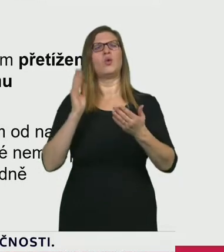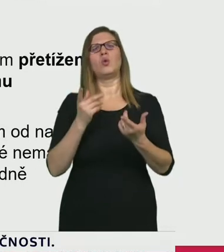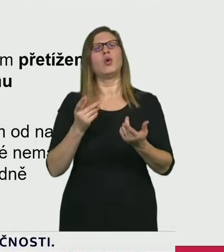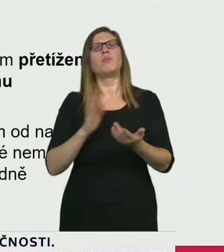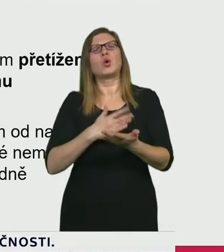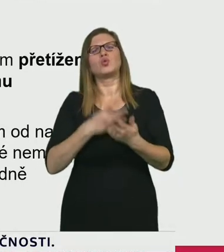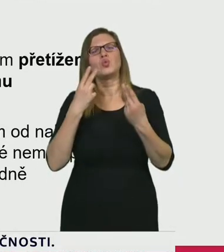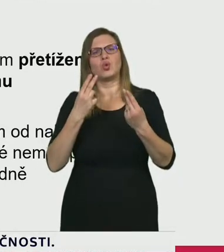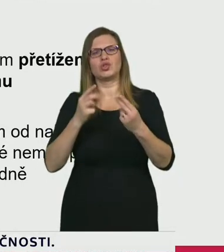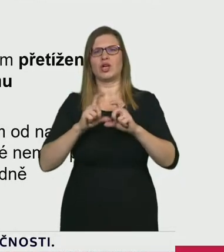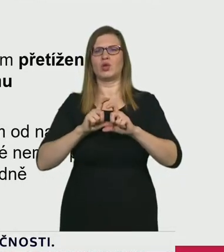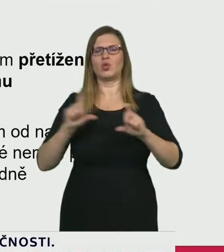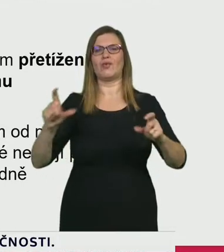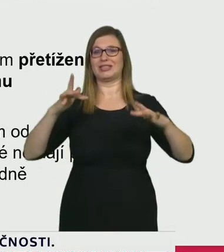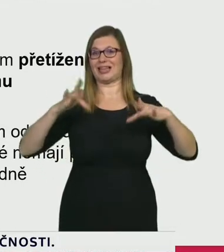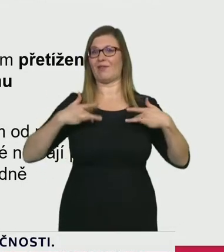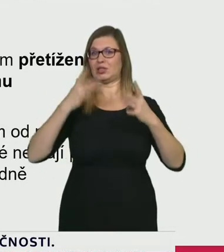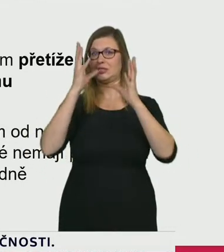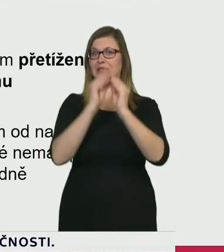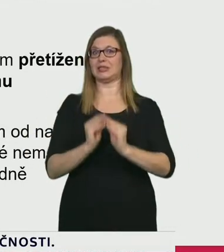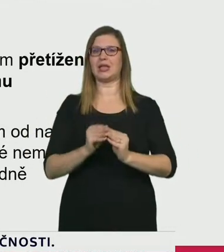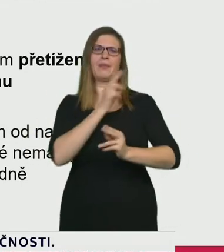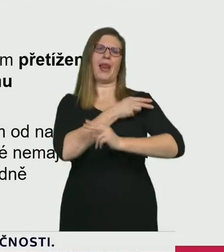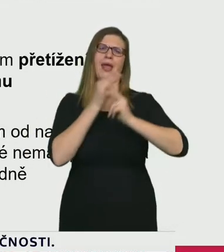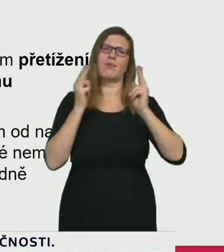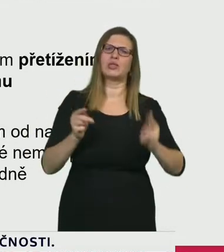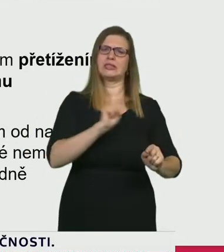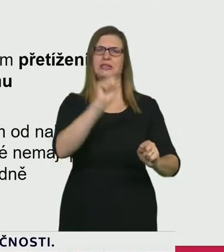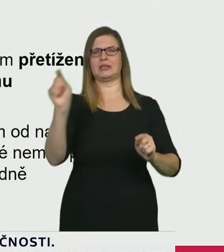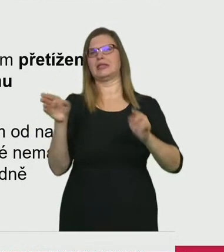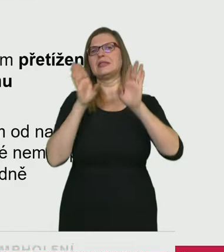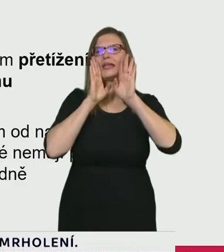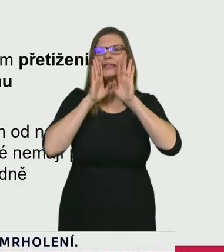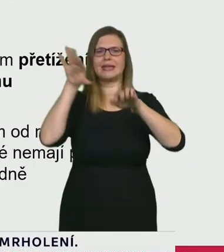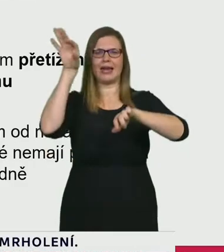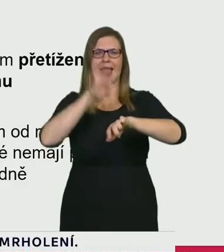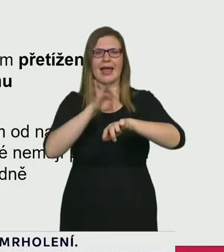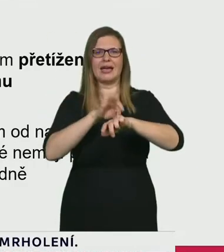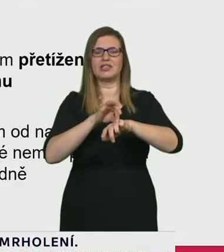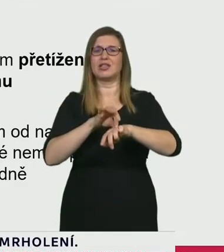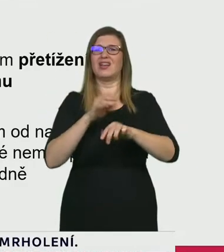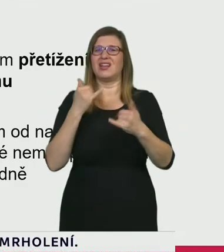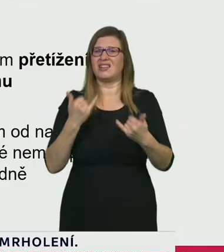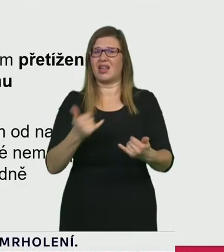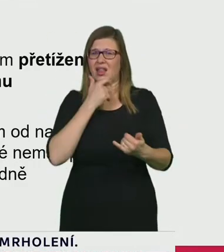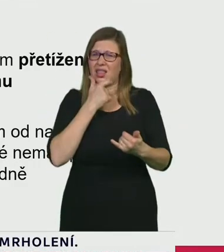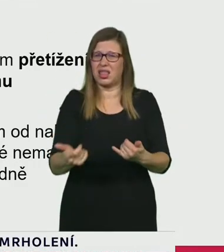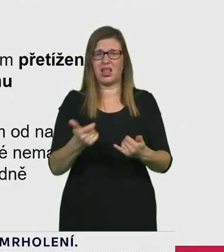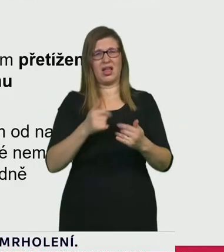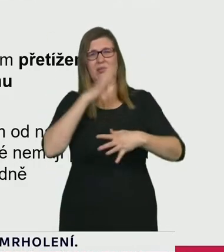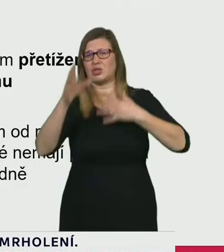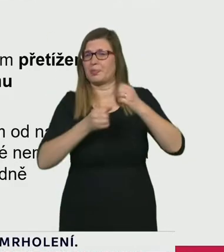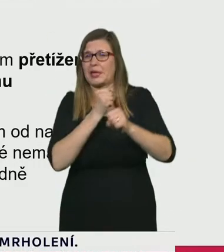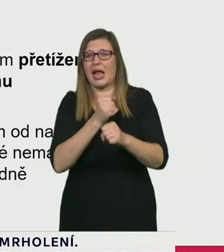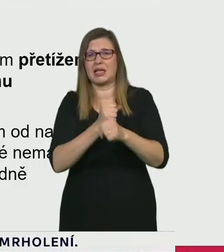systému. Toto celé tady není proto, abychom byli na někoho zlí, abychom někomu ubližovali,